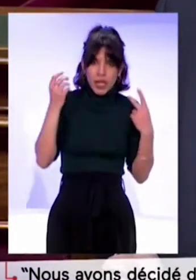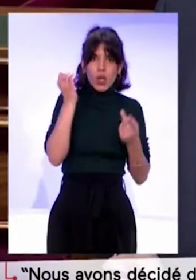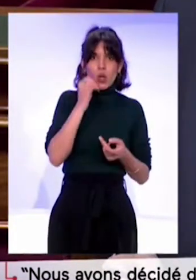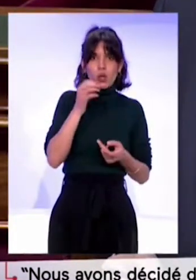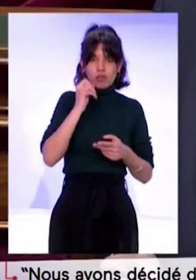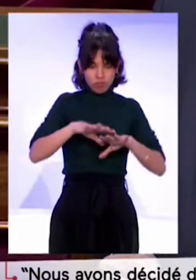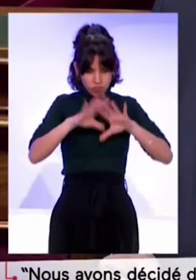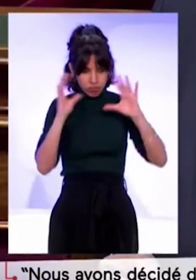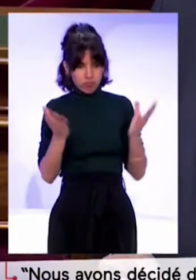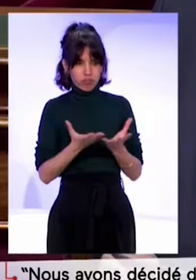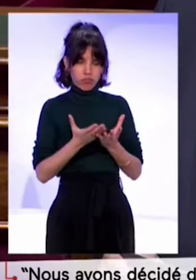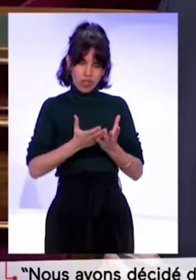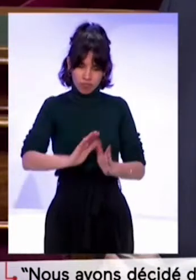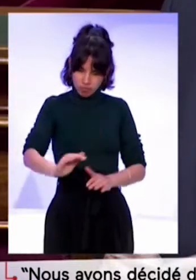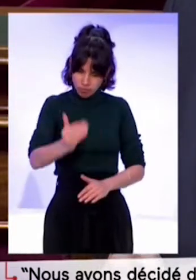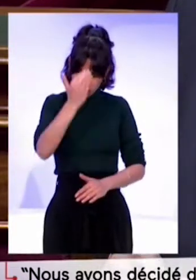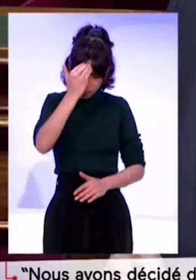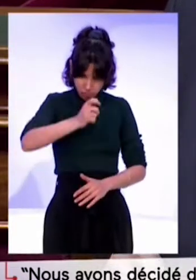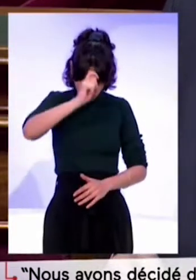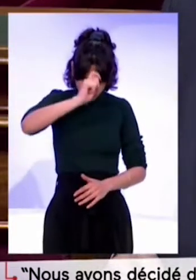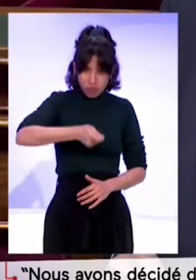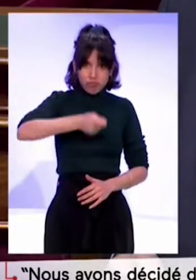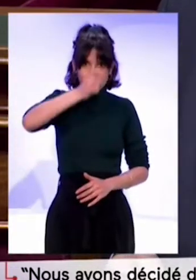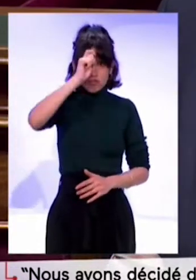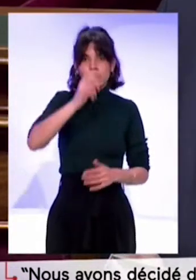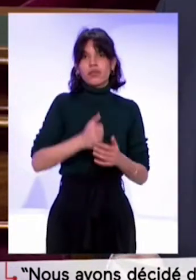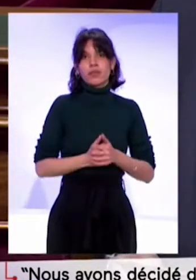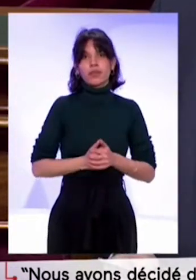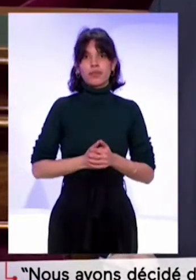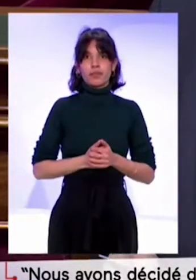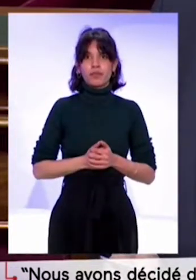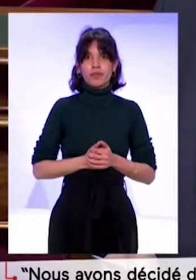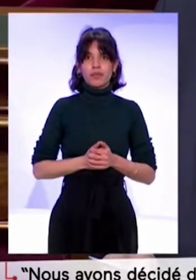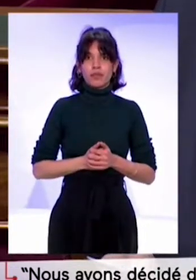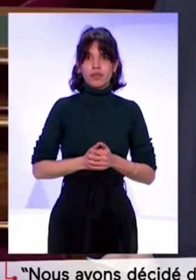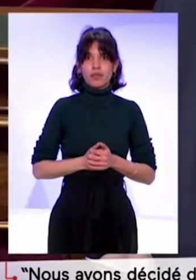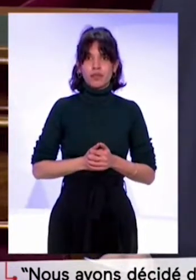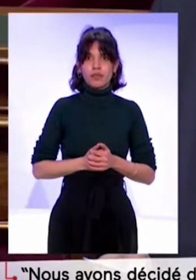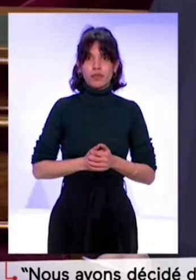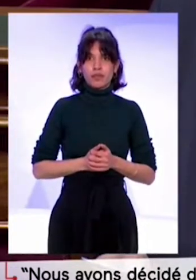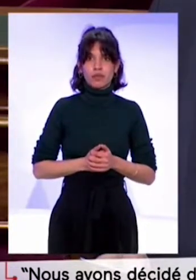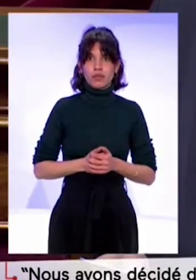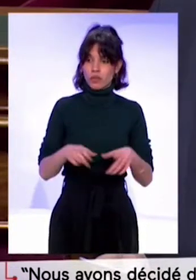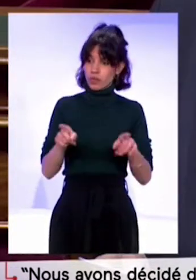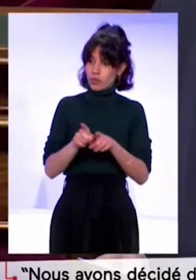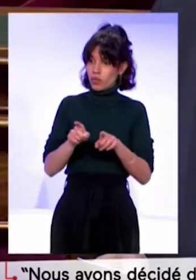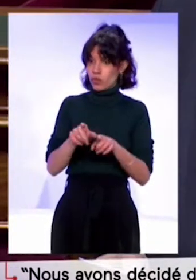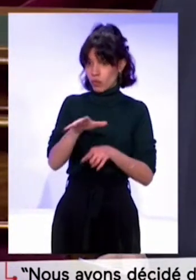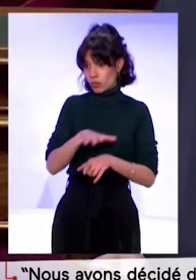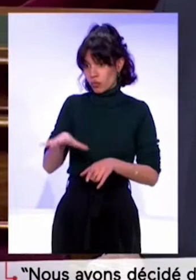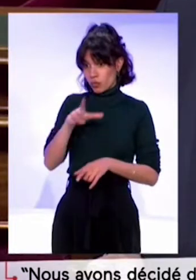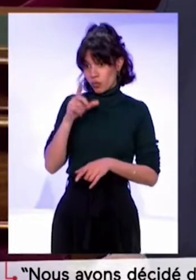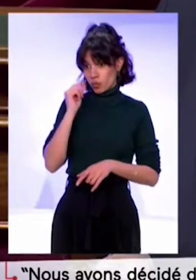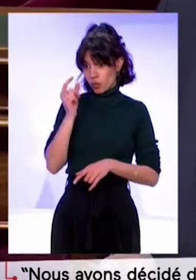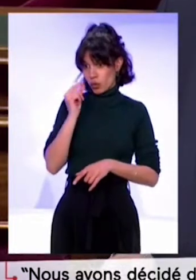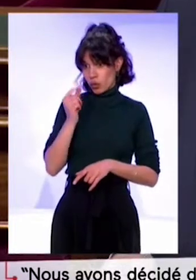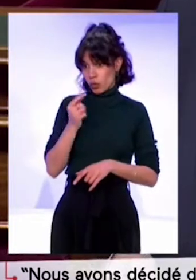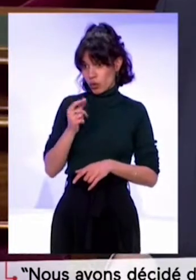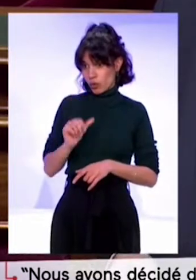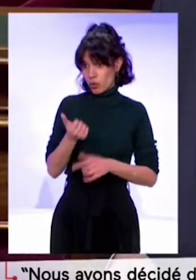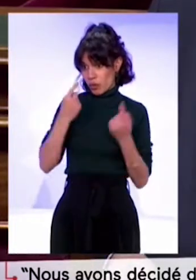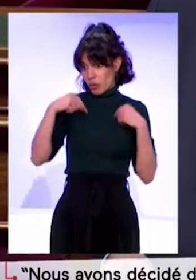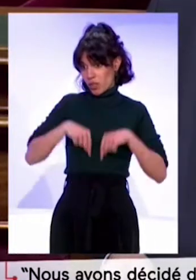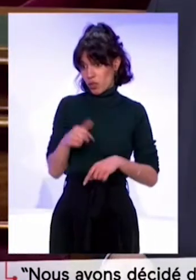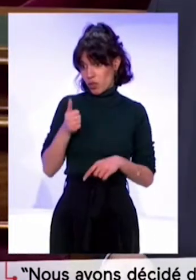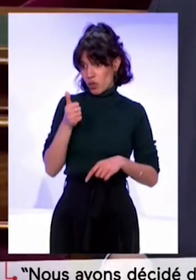méritent notre connaissance et je veux les saluer. Et puis vous, Monsieur le Premier ministre, vous concourez